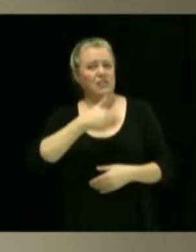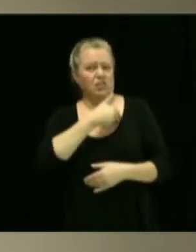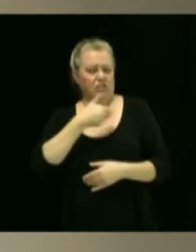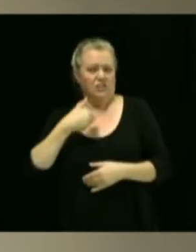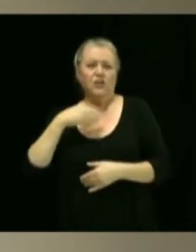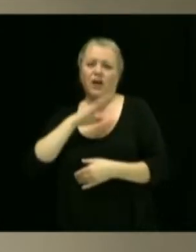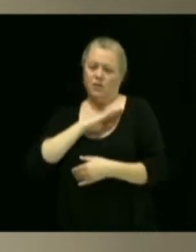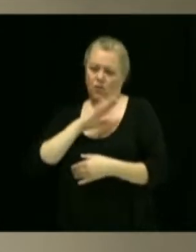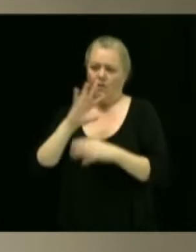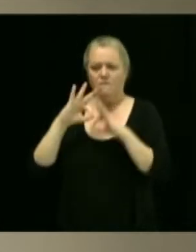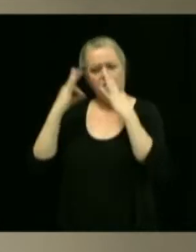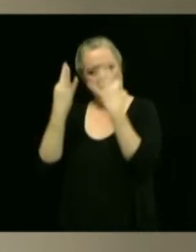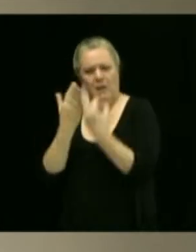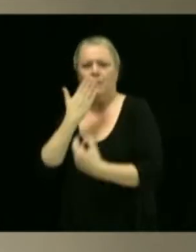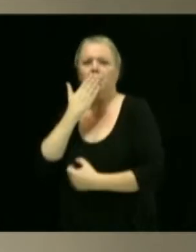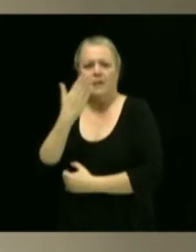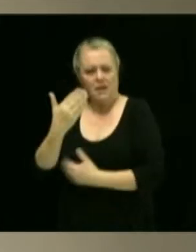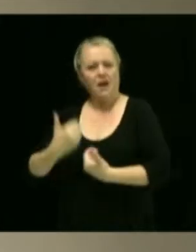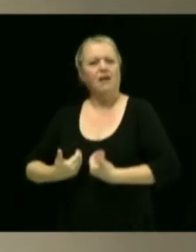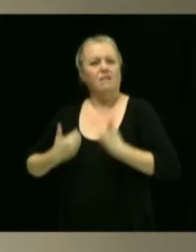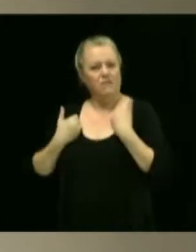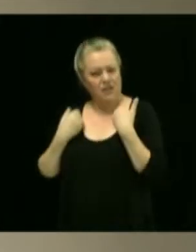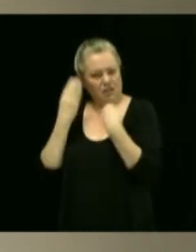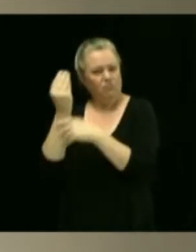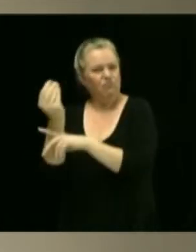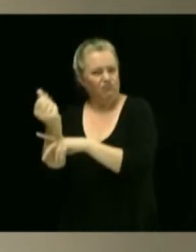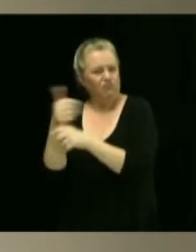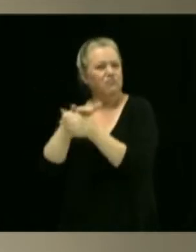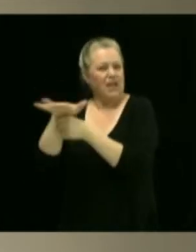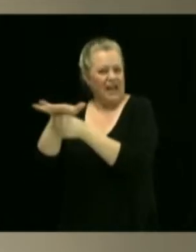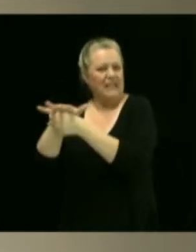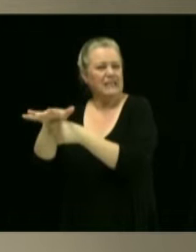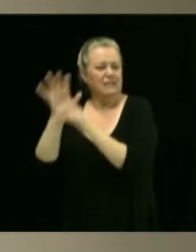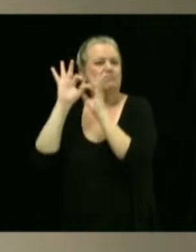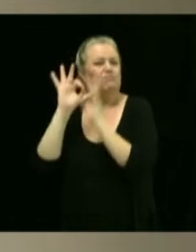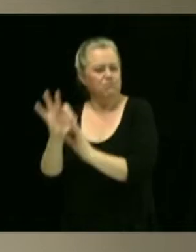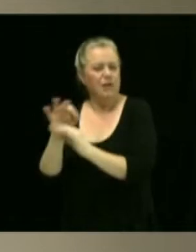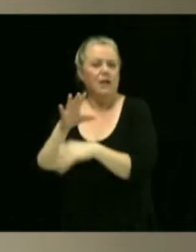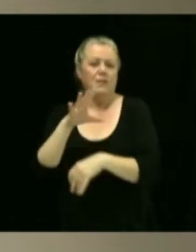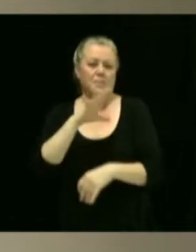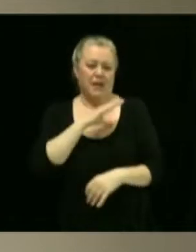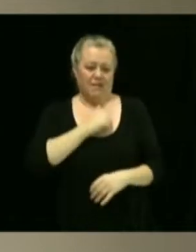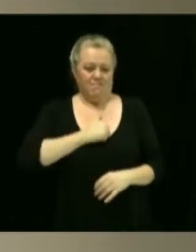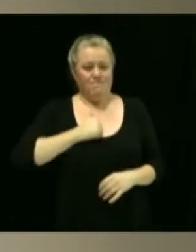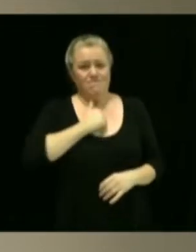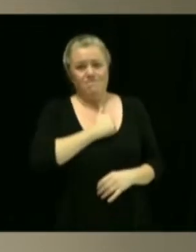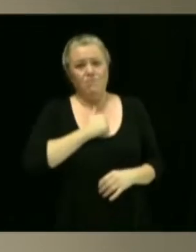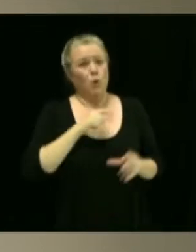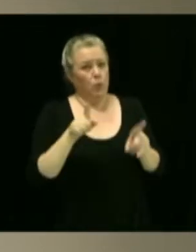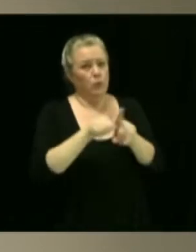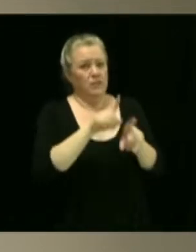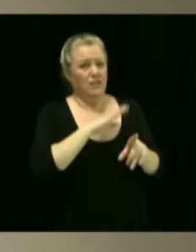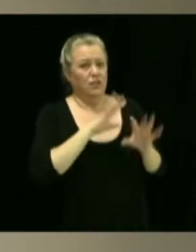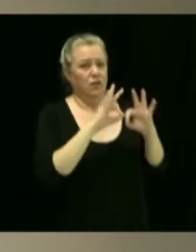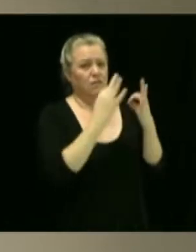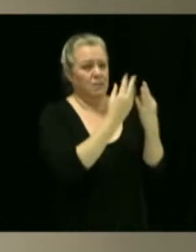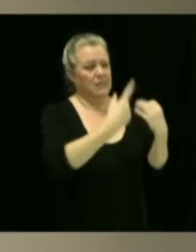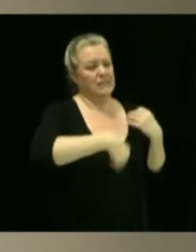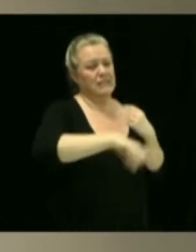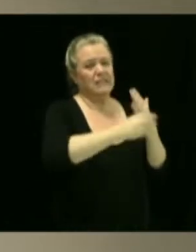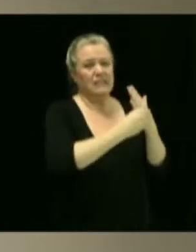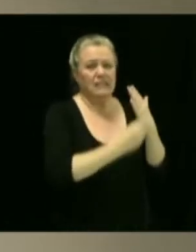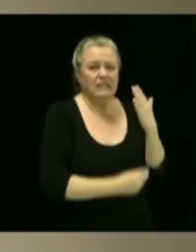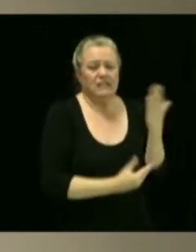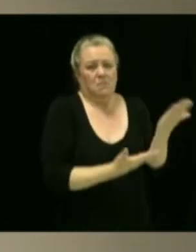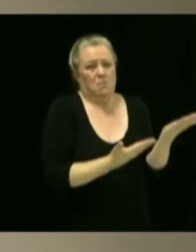un Noël agréable, en bonne campagne. Mais malheureusement, on a aussi des familles sur le territoire qui sont dans le besoin. Et si on est capable,